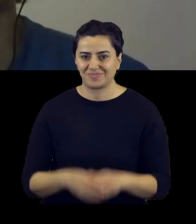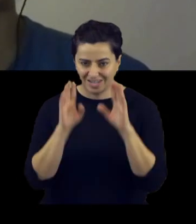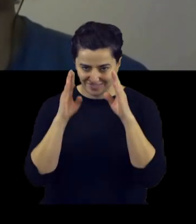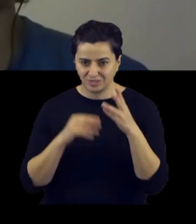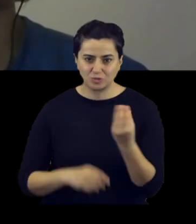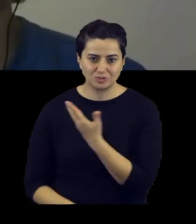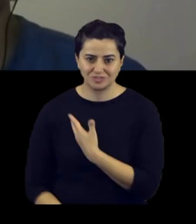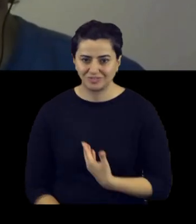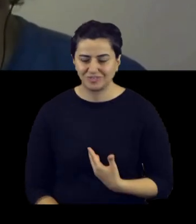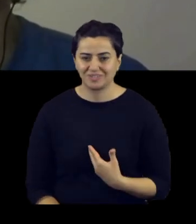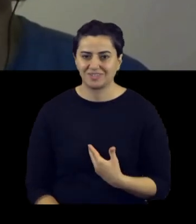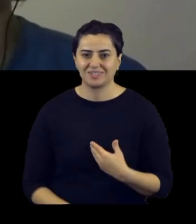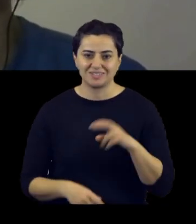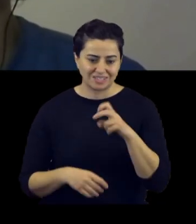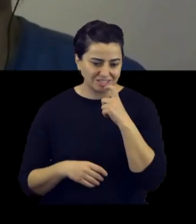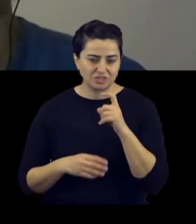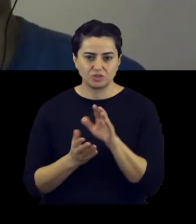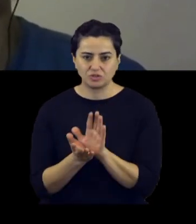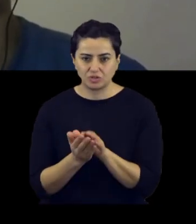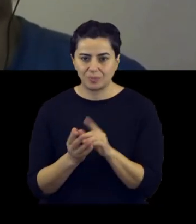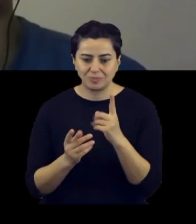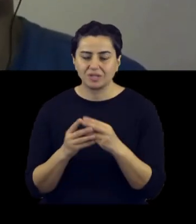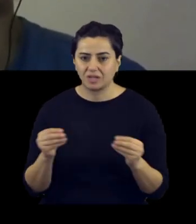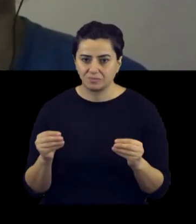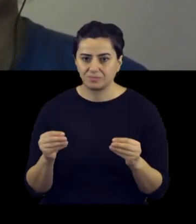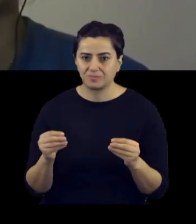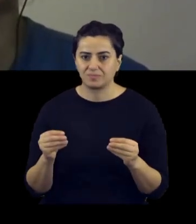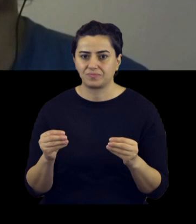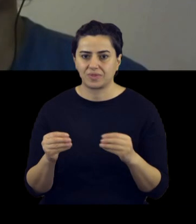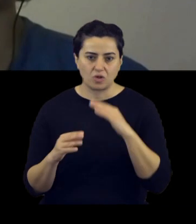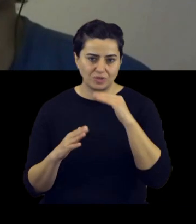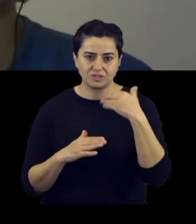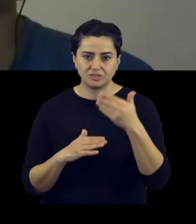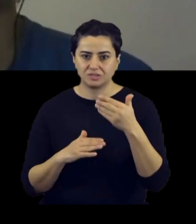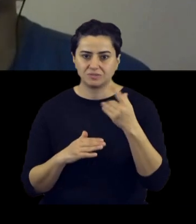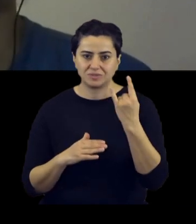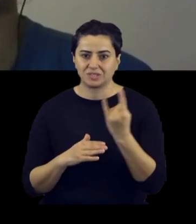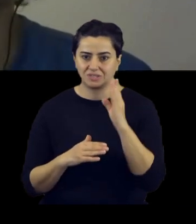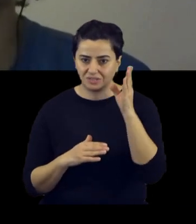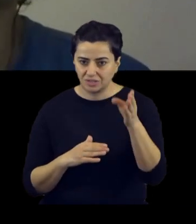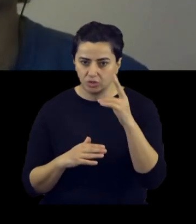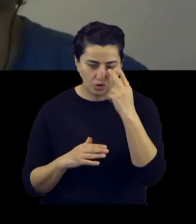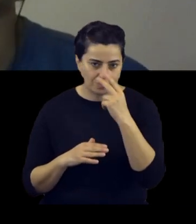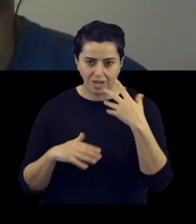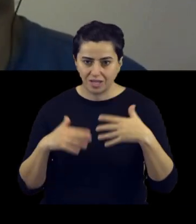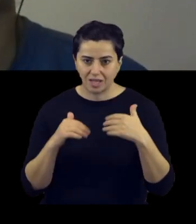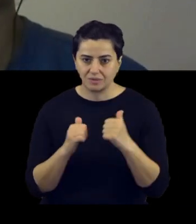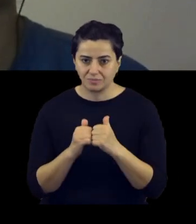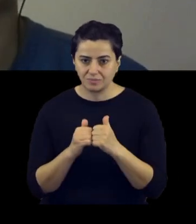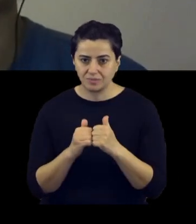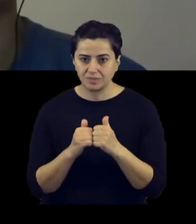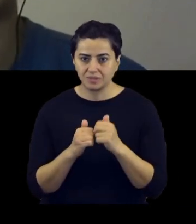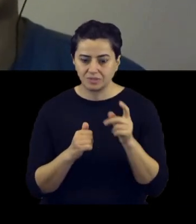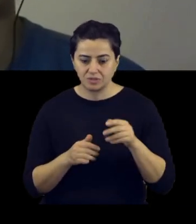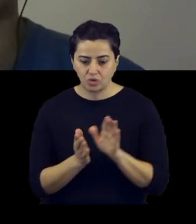Hayvanları özellikle çok seviyorum ve 8 yaşında sen köpeğin porsiyonu kaybettim. Ve yurt dışına yattığımız bir seyahatte görme engelleri kişiyle